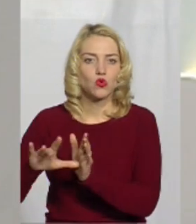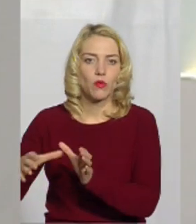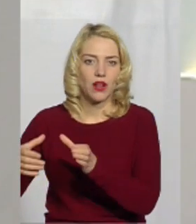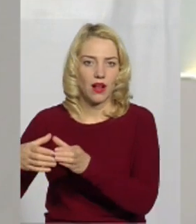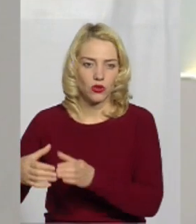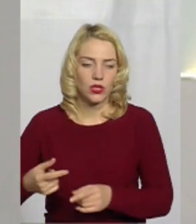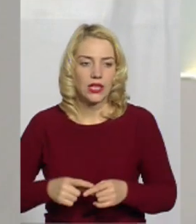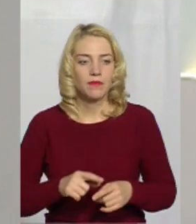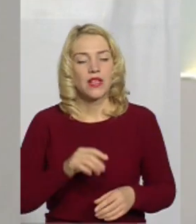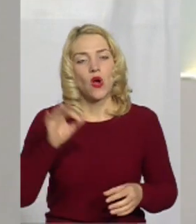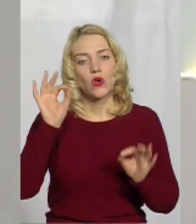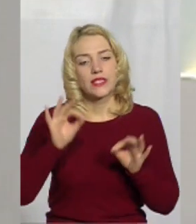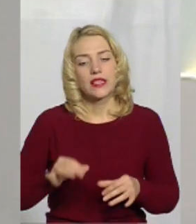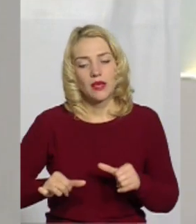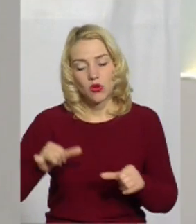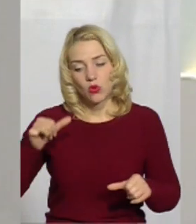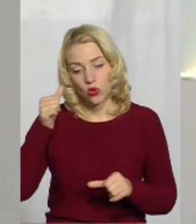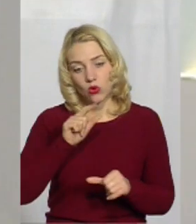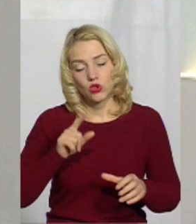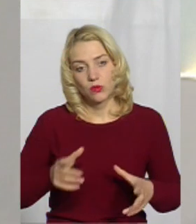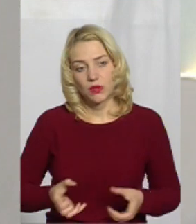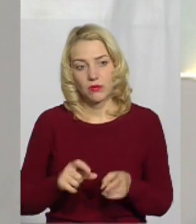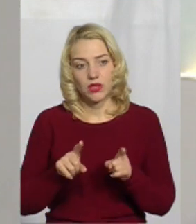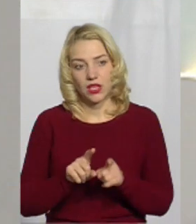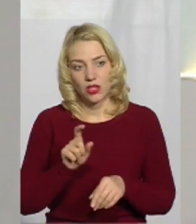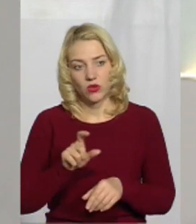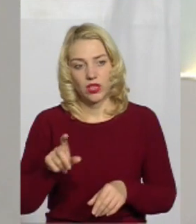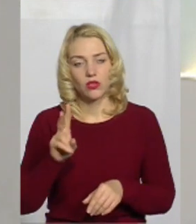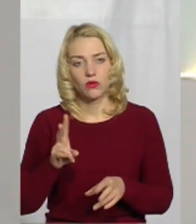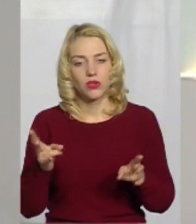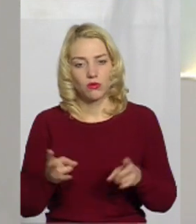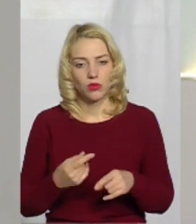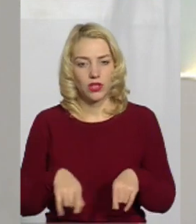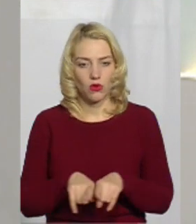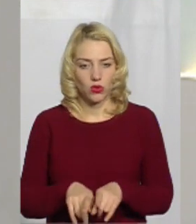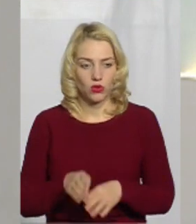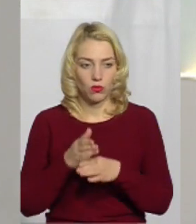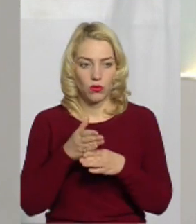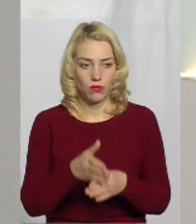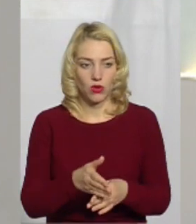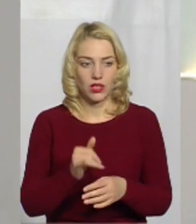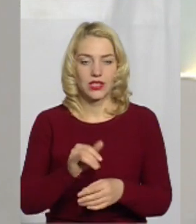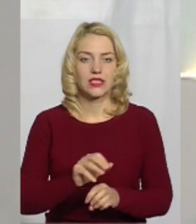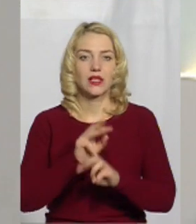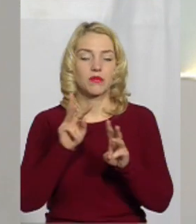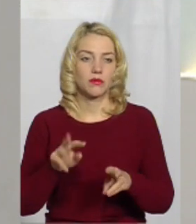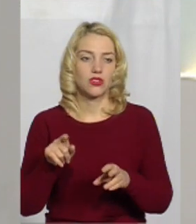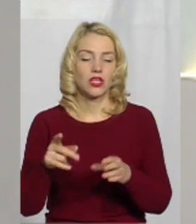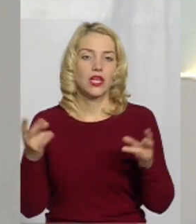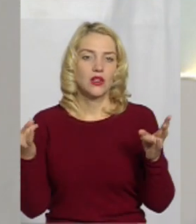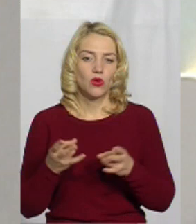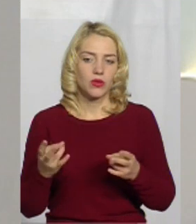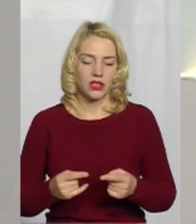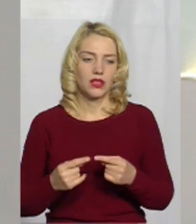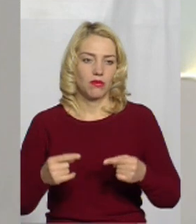Восени минулого року, щоб підтримати таких людей, які потребують такої допомоги, і забезпечити їх необхідними